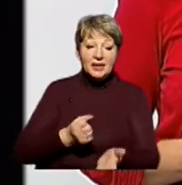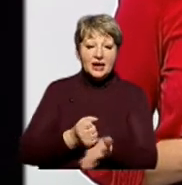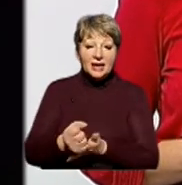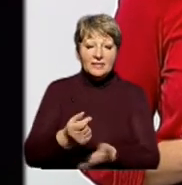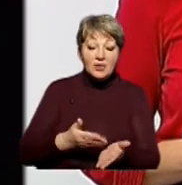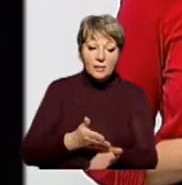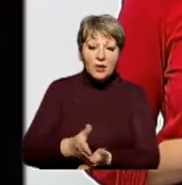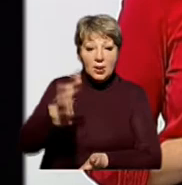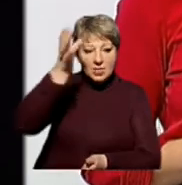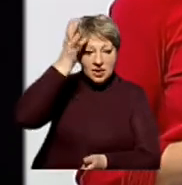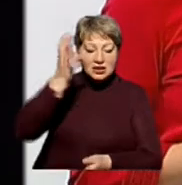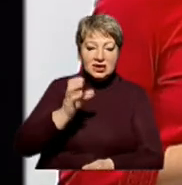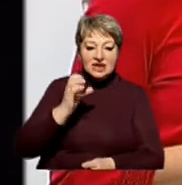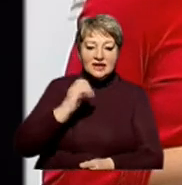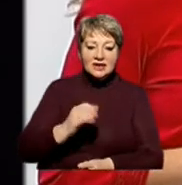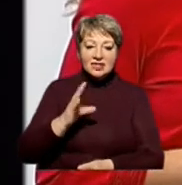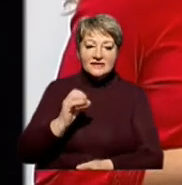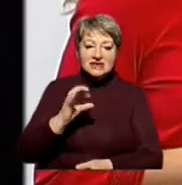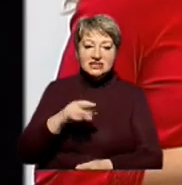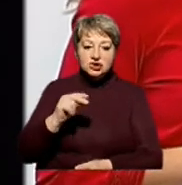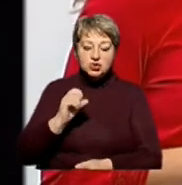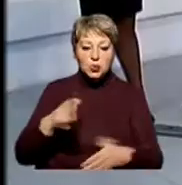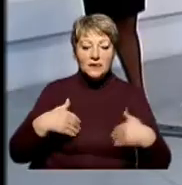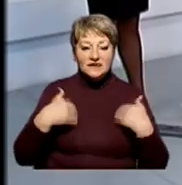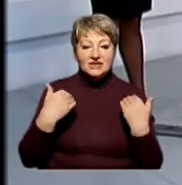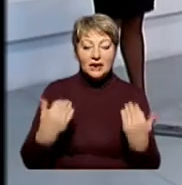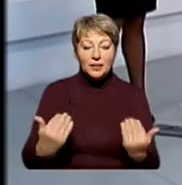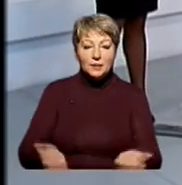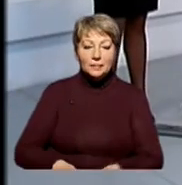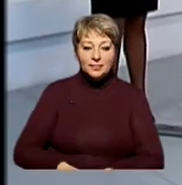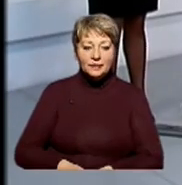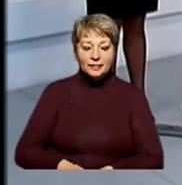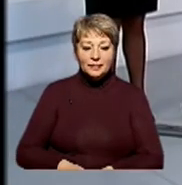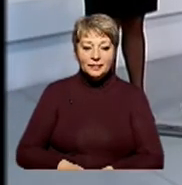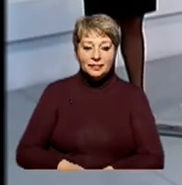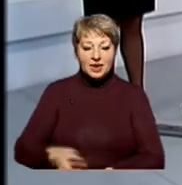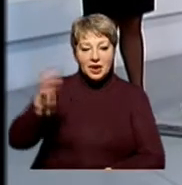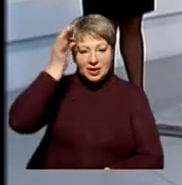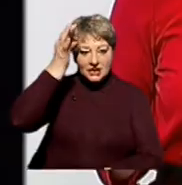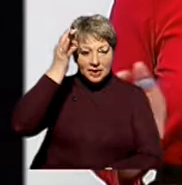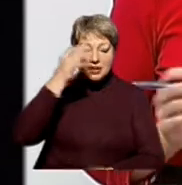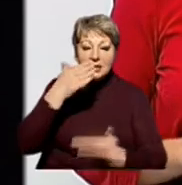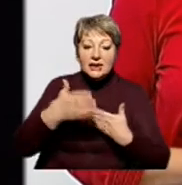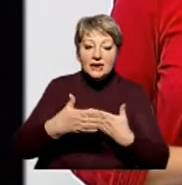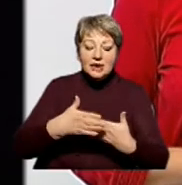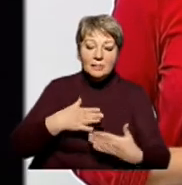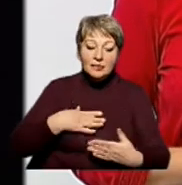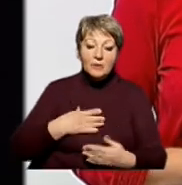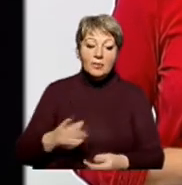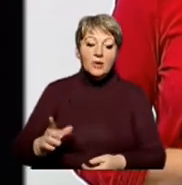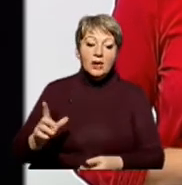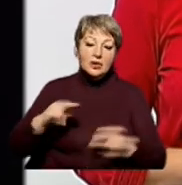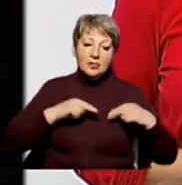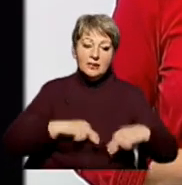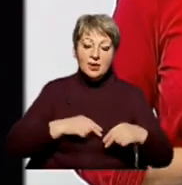політичних наук Євген Васильчук. Вітаю вас в нашій студії. Вітаю вас. Нагадаю, напередодні мій колега Максим